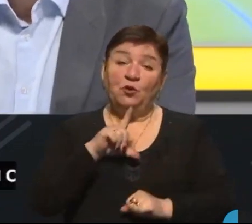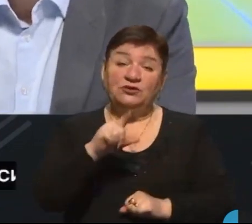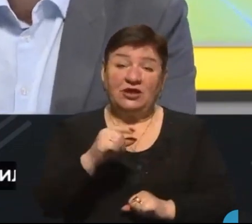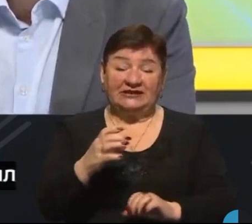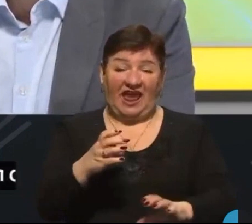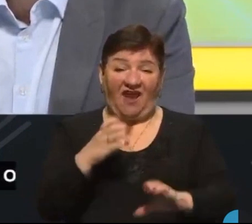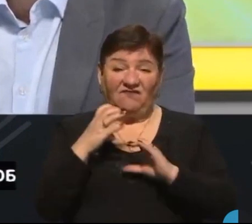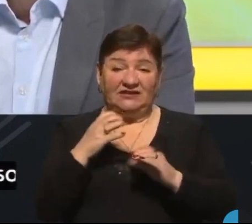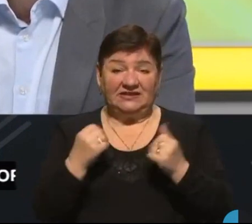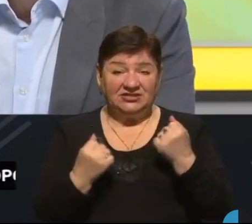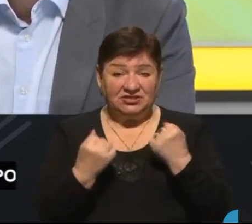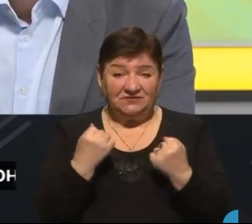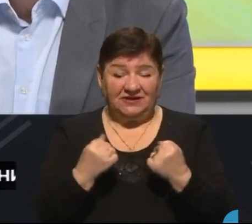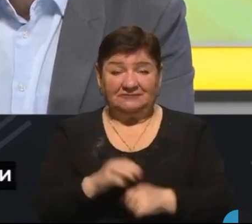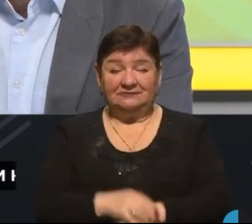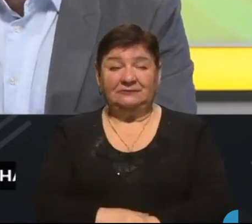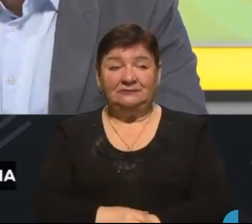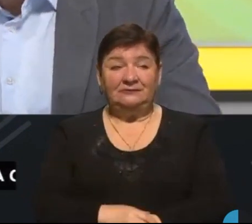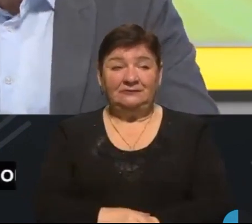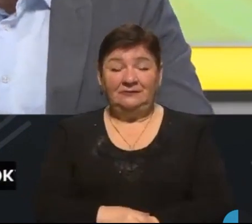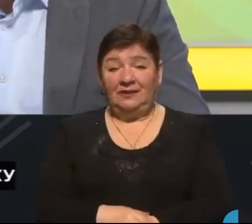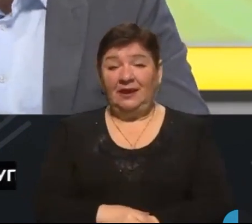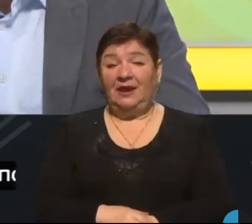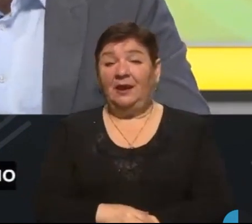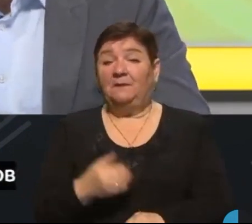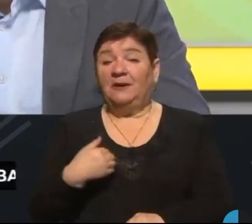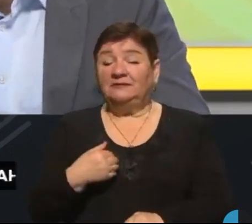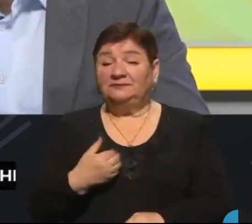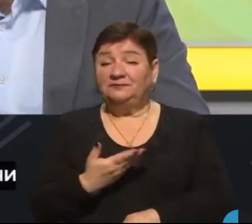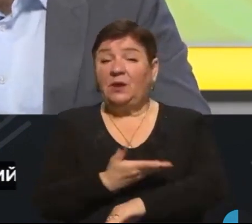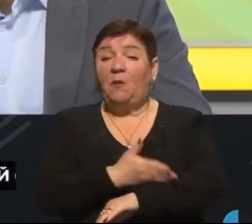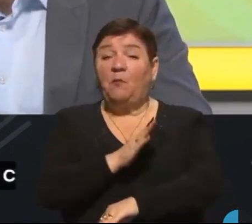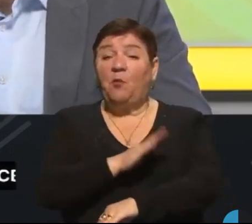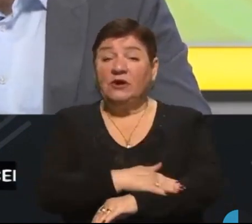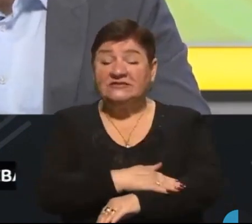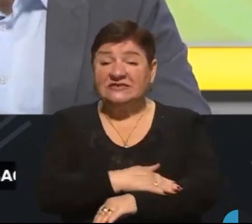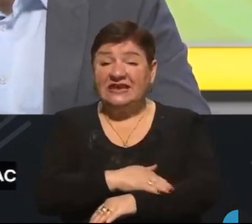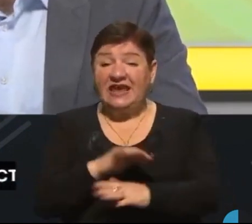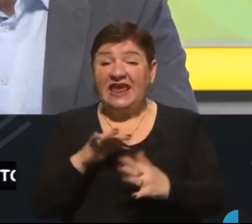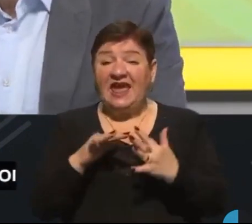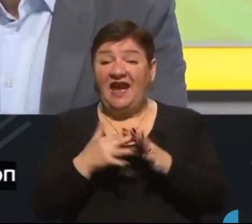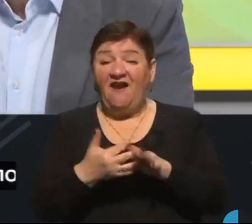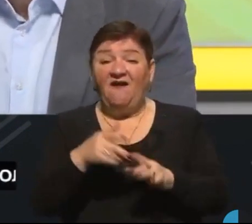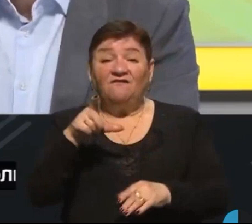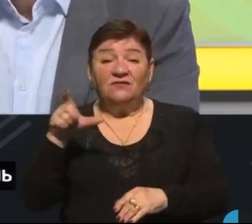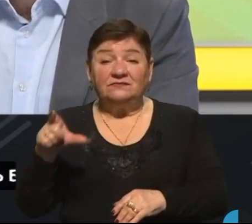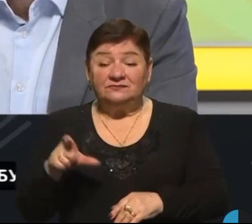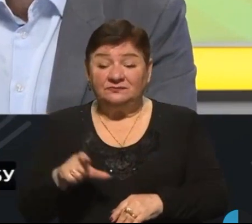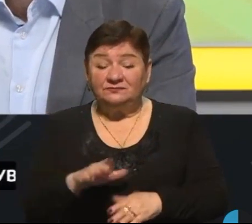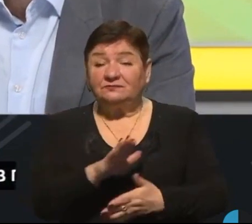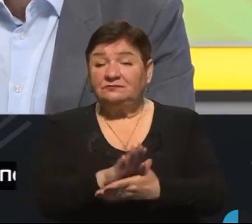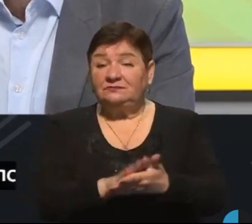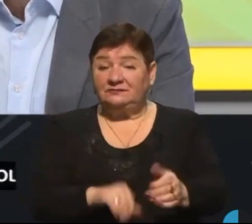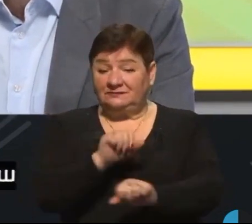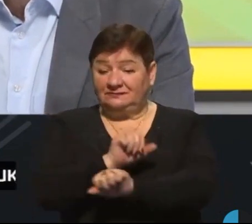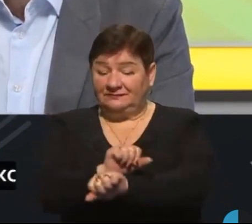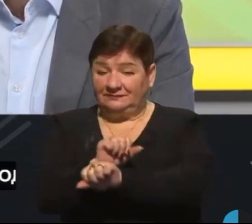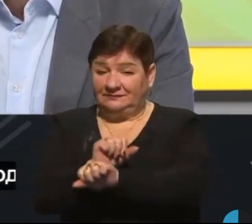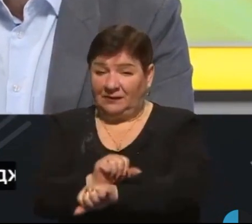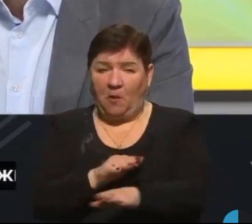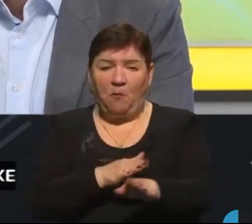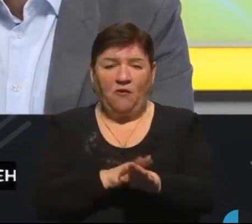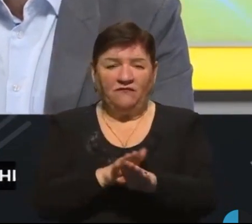Ну, власне, можу зазначити, що польські фермери продовжують блокувати або обмежувати